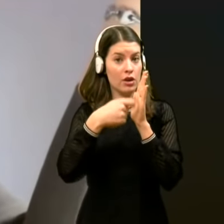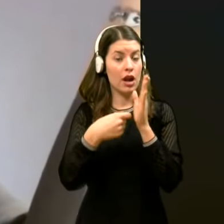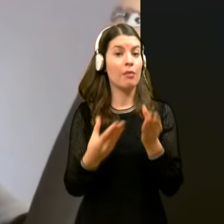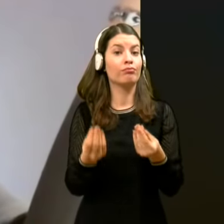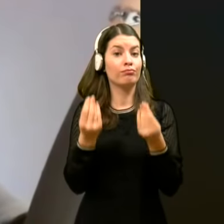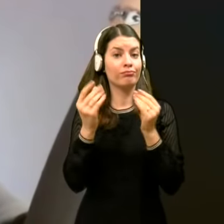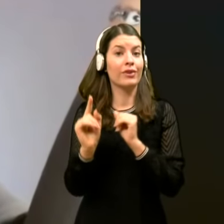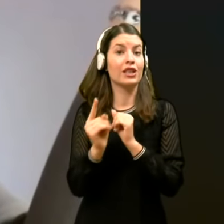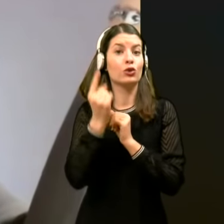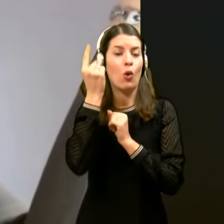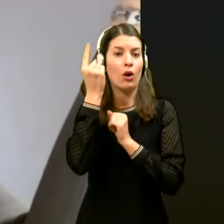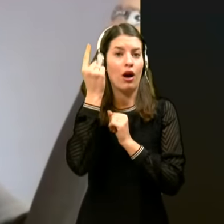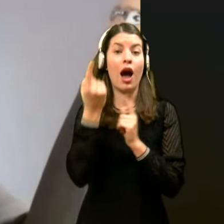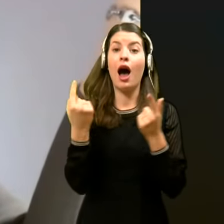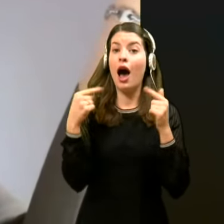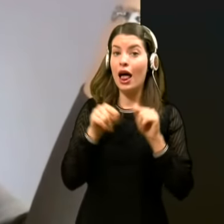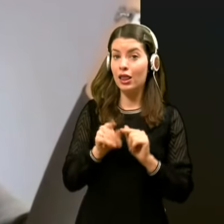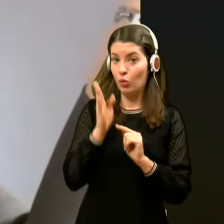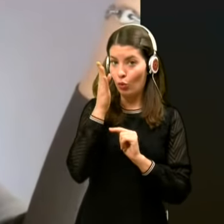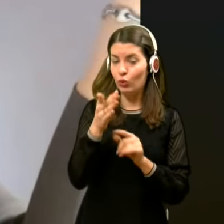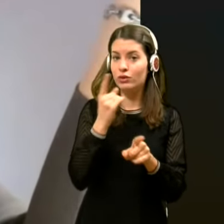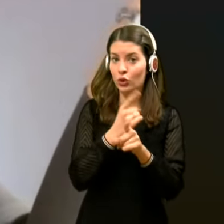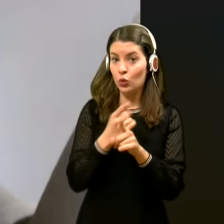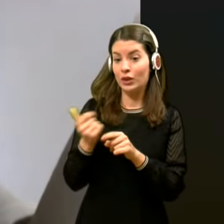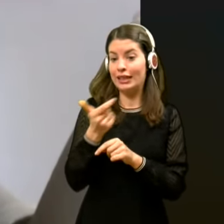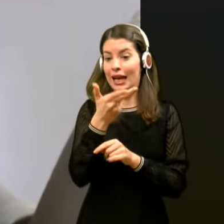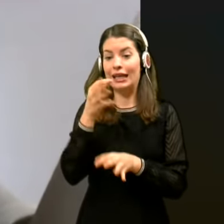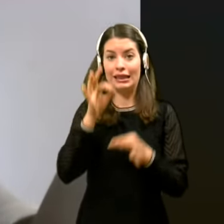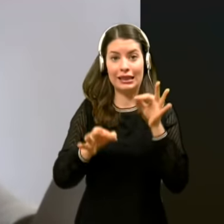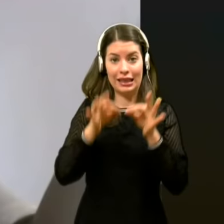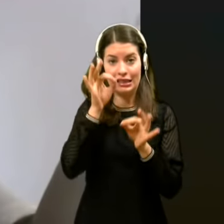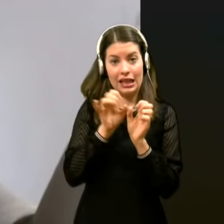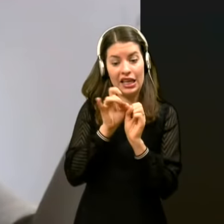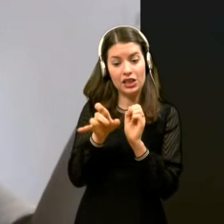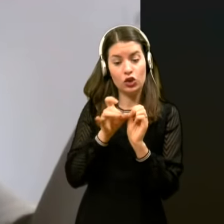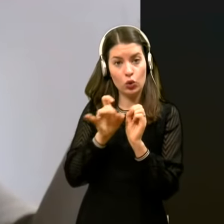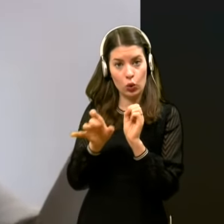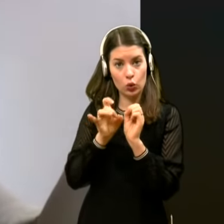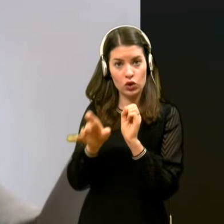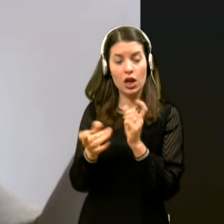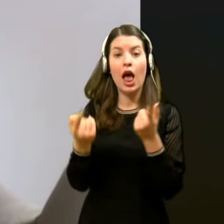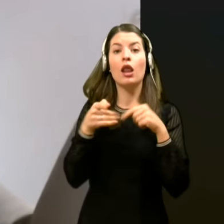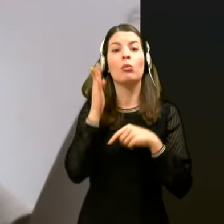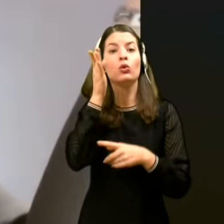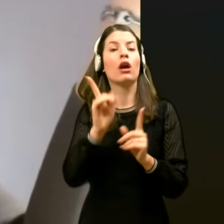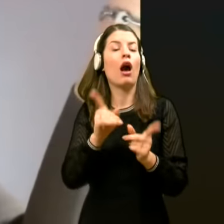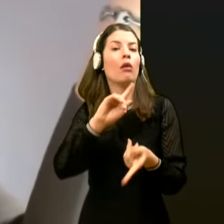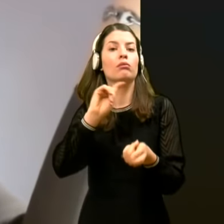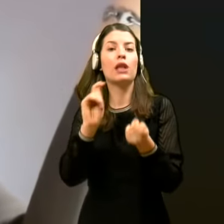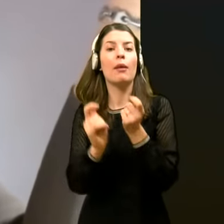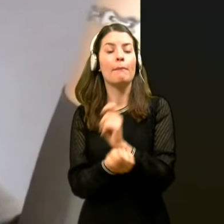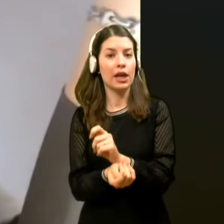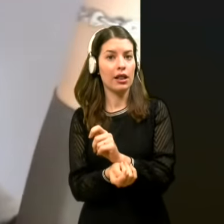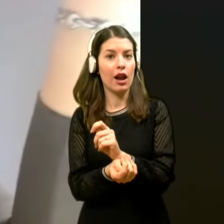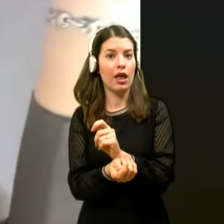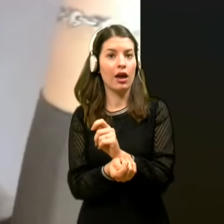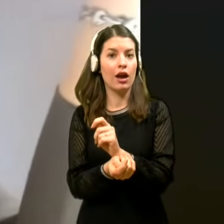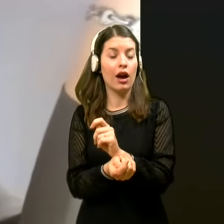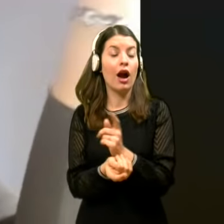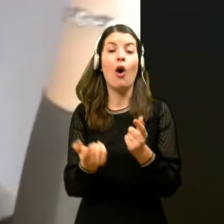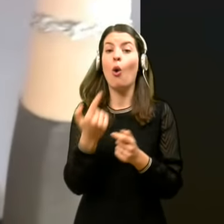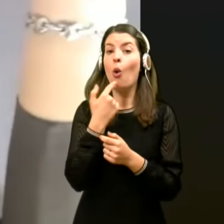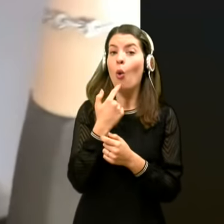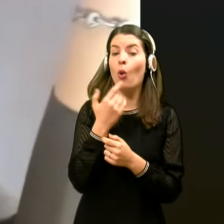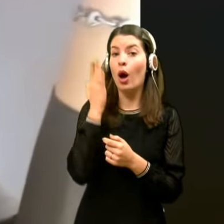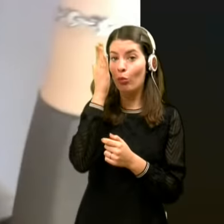velike, a boste tudi kakšne teste izločili, a boste kaj zamenjali, in sem boste koga